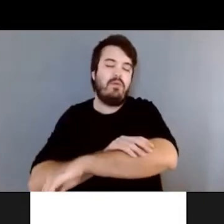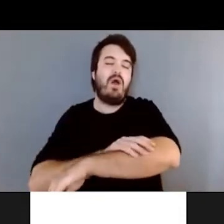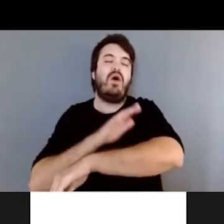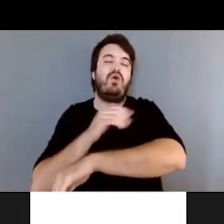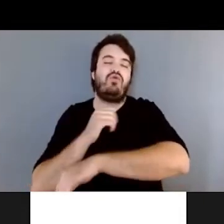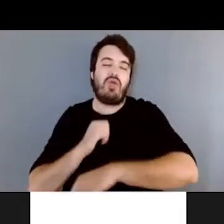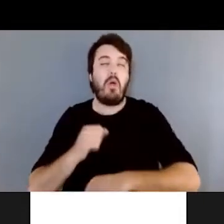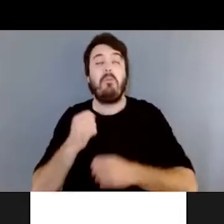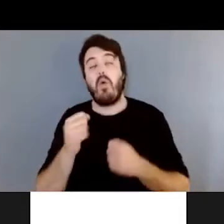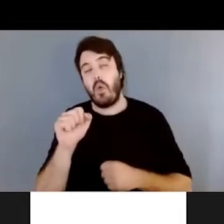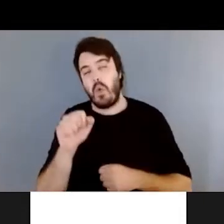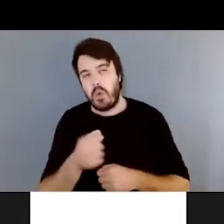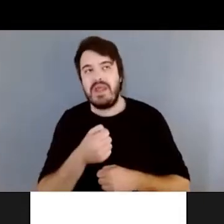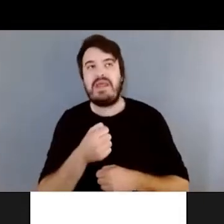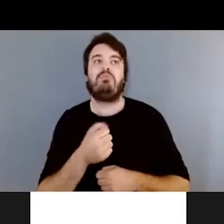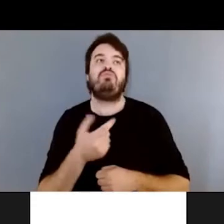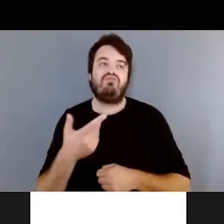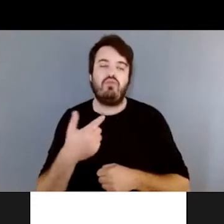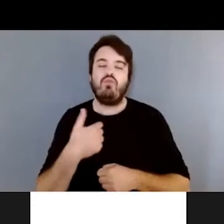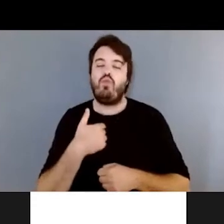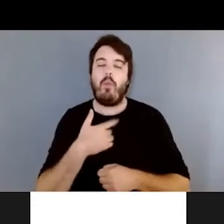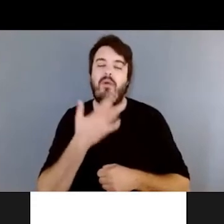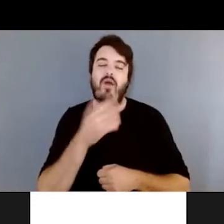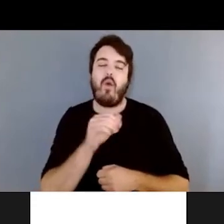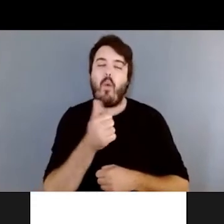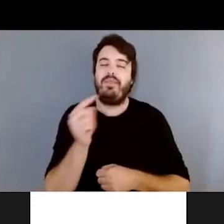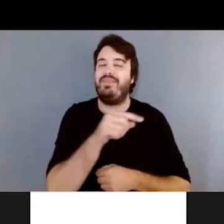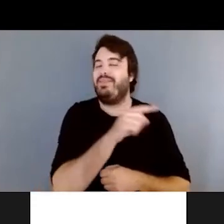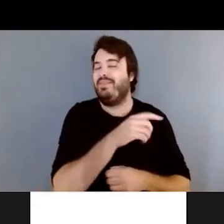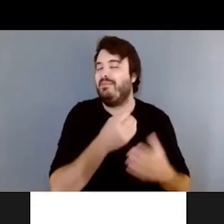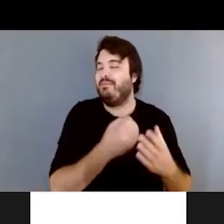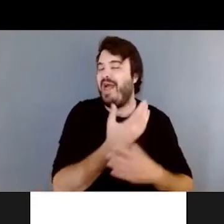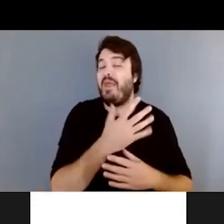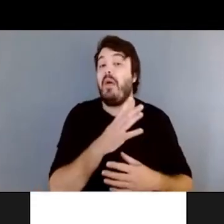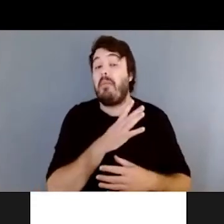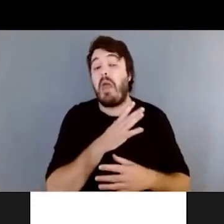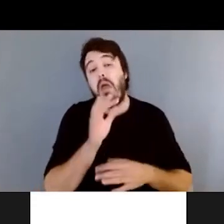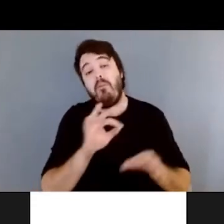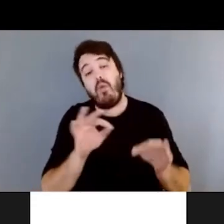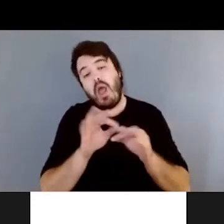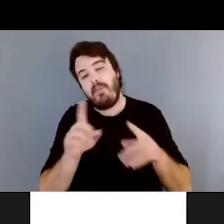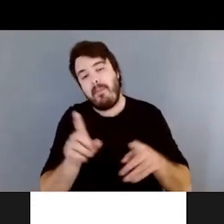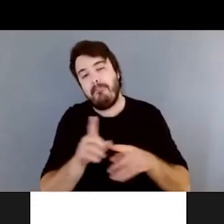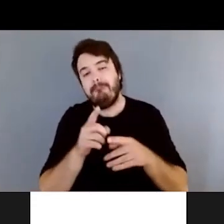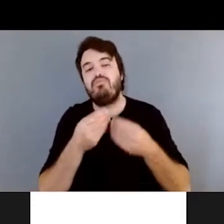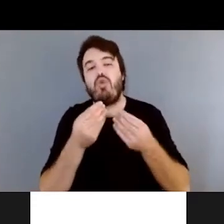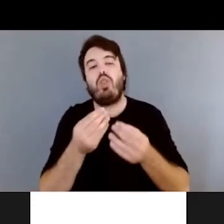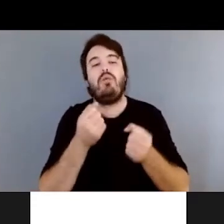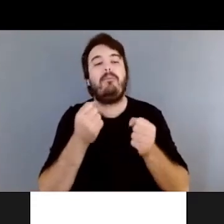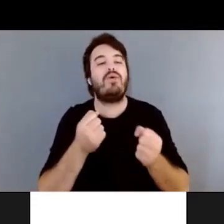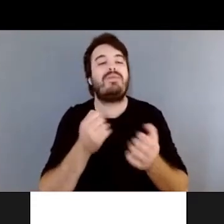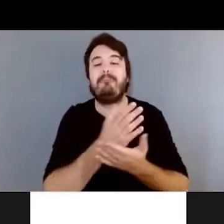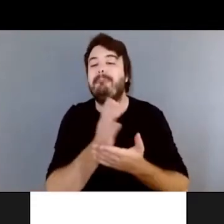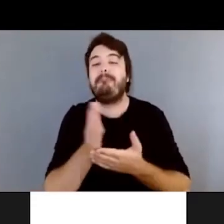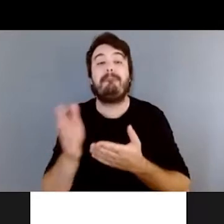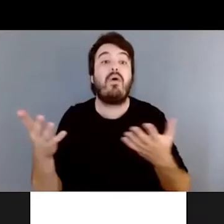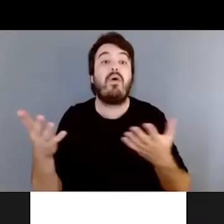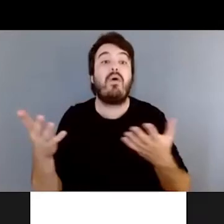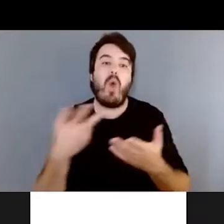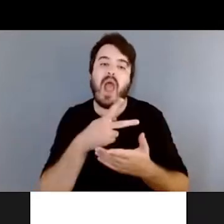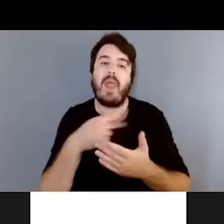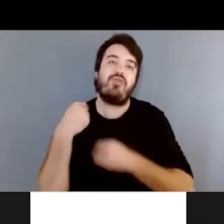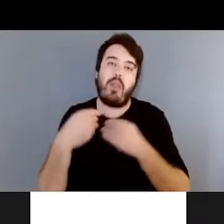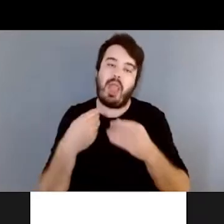Mais moi, j'utilise d'autres plantes pour ça, mais c'est important pour moi de vous parler de ces usages aussi traditionnels.